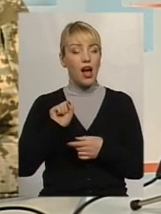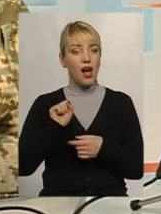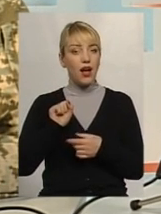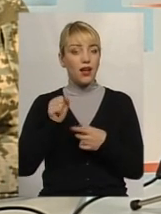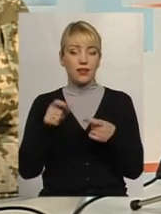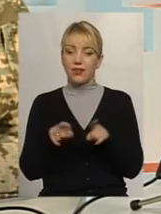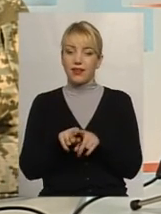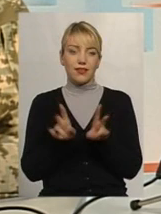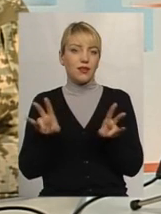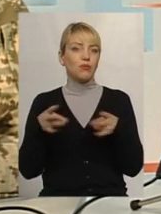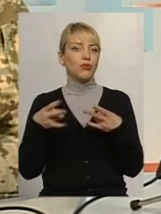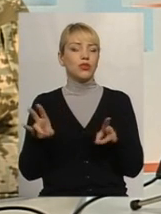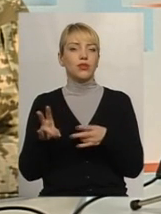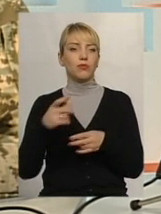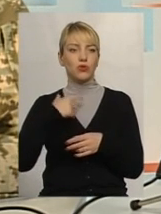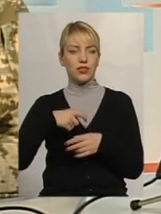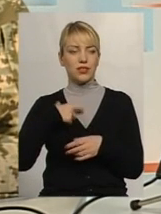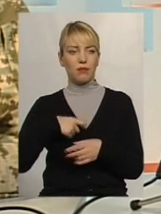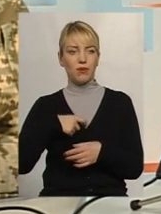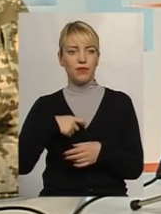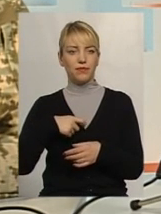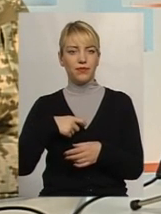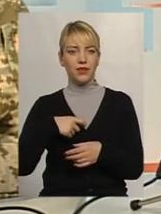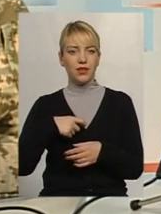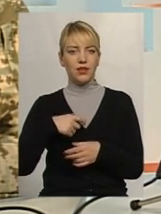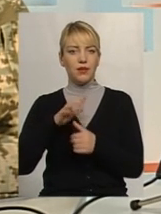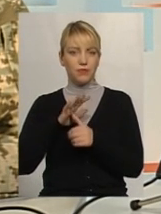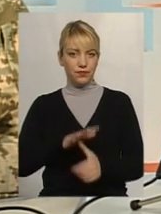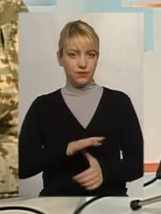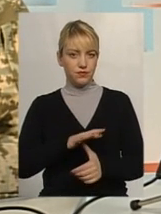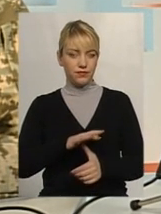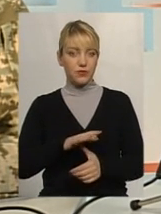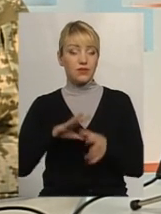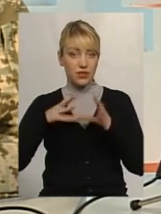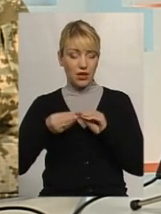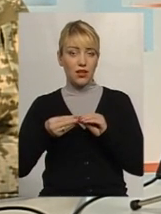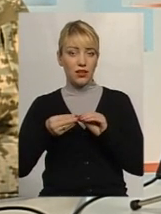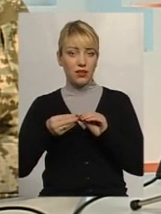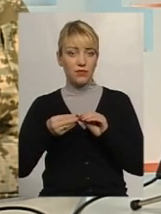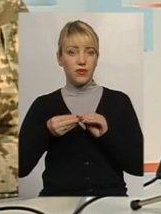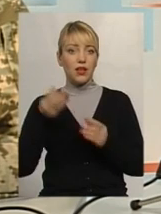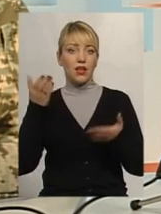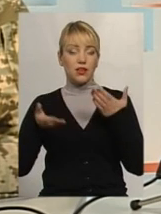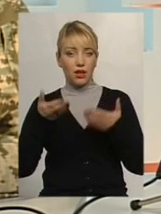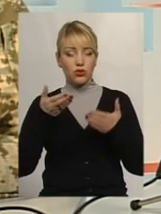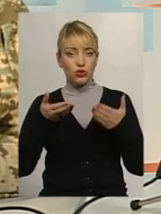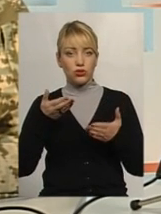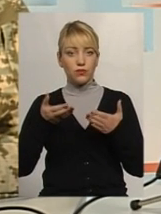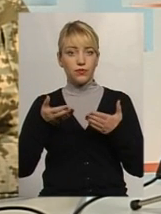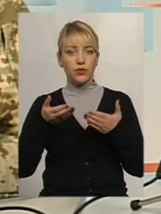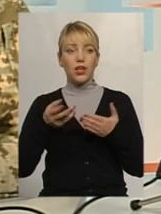потрібно так себе недооцінювати. Взагалі, я б сказав так, що